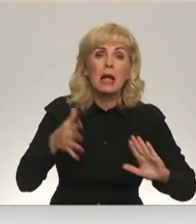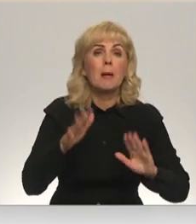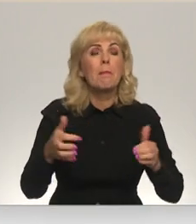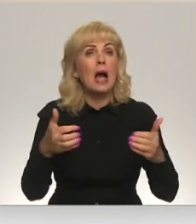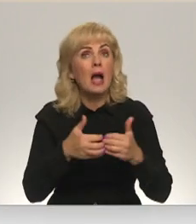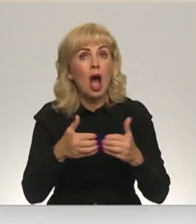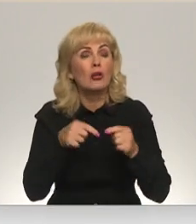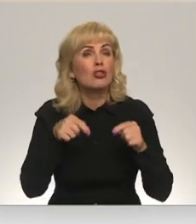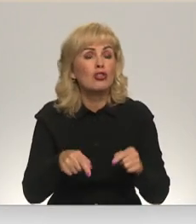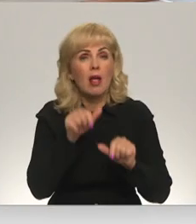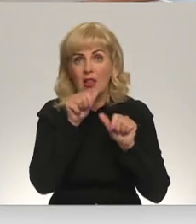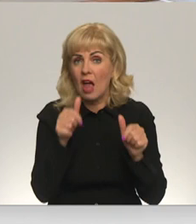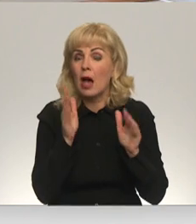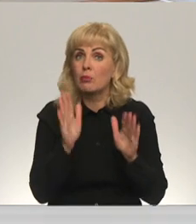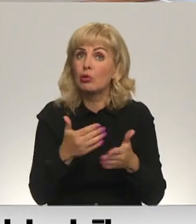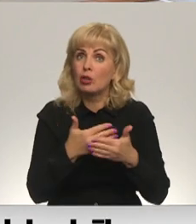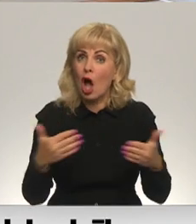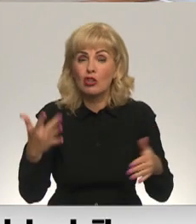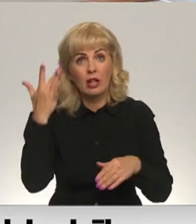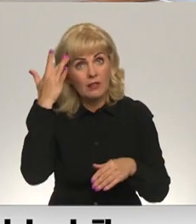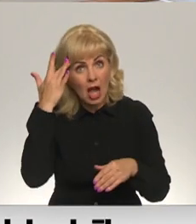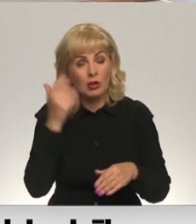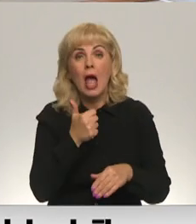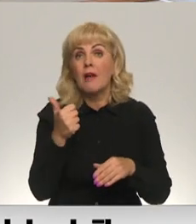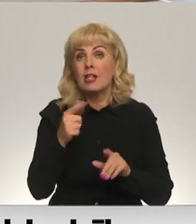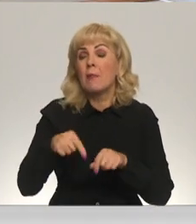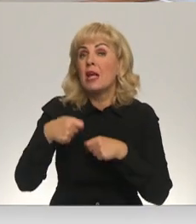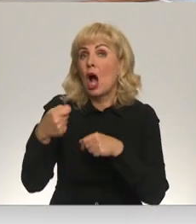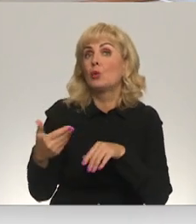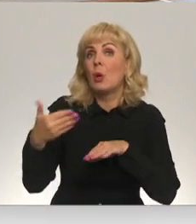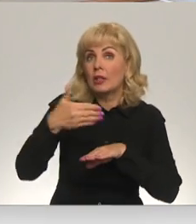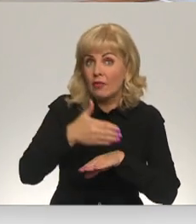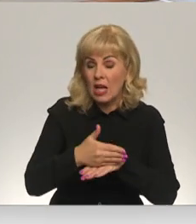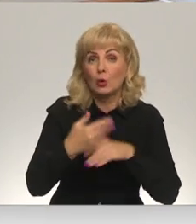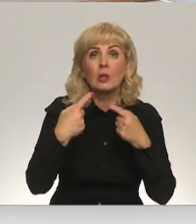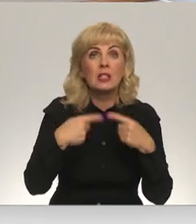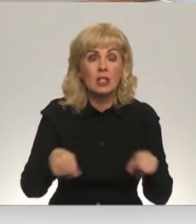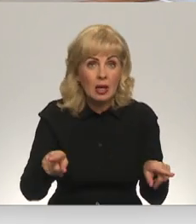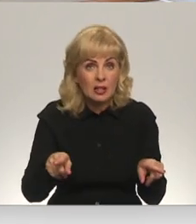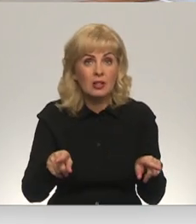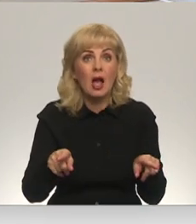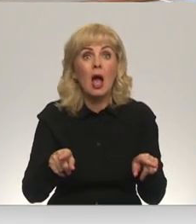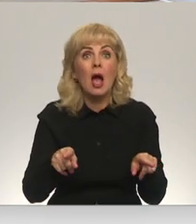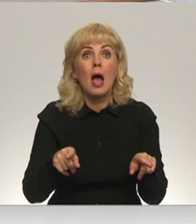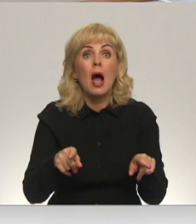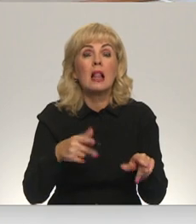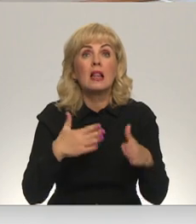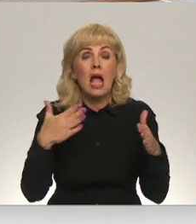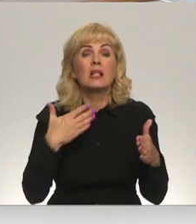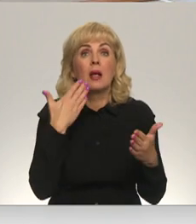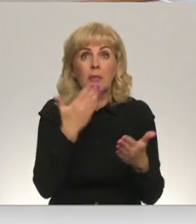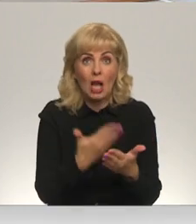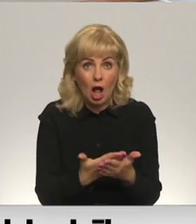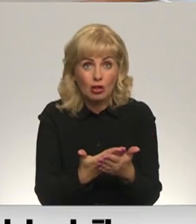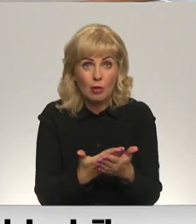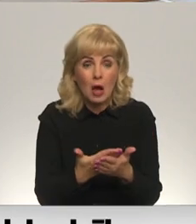šeit nevar būt dažādu viedokli. Mums ir jādod viņiem vietā cits mjūzīgs priekšlikums, kuru tad